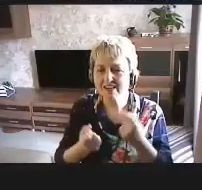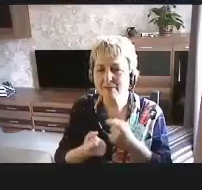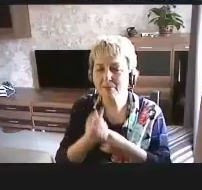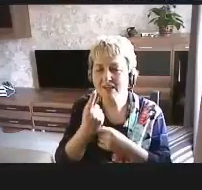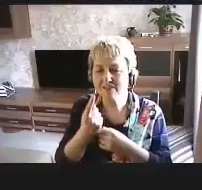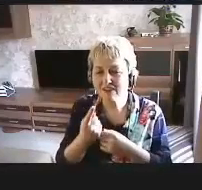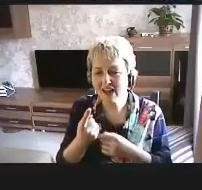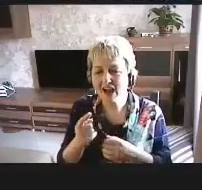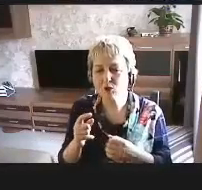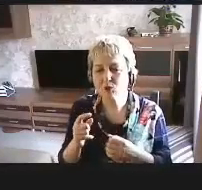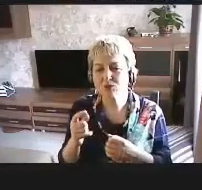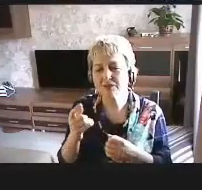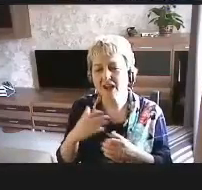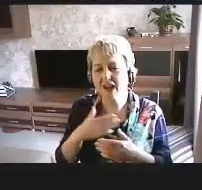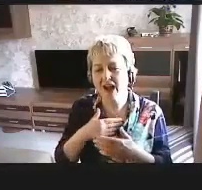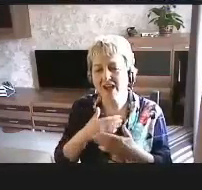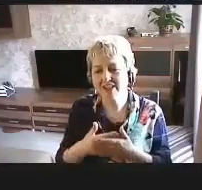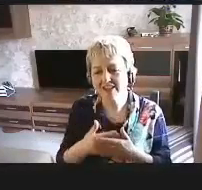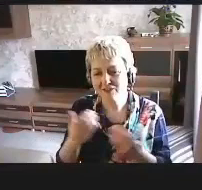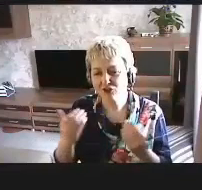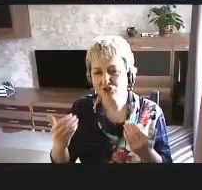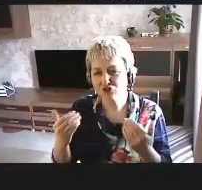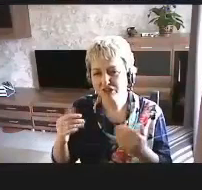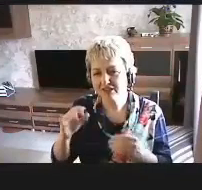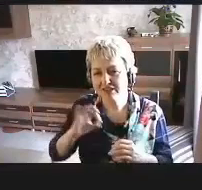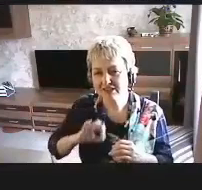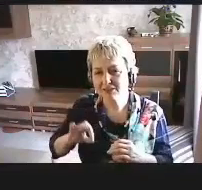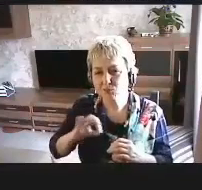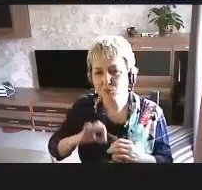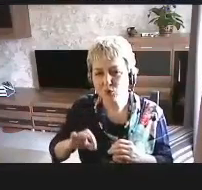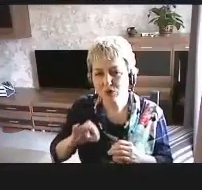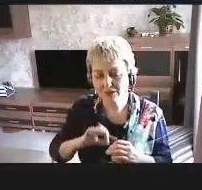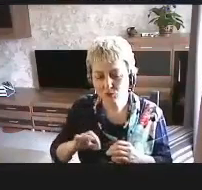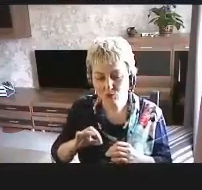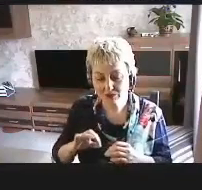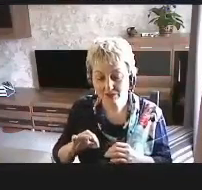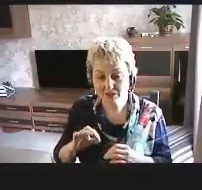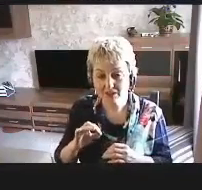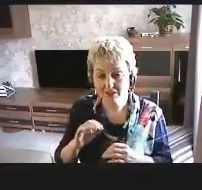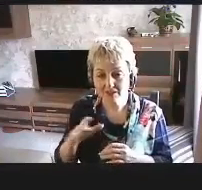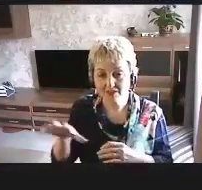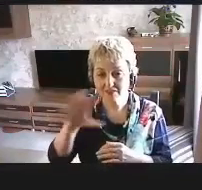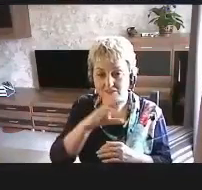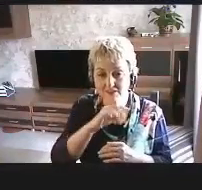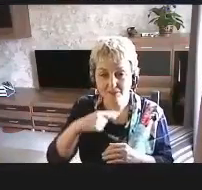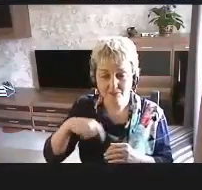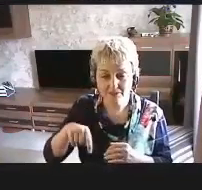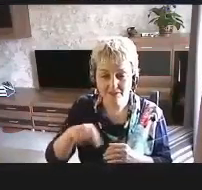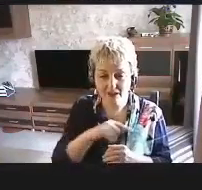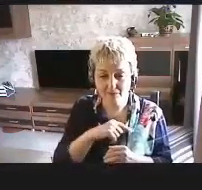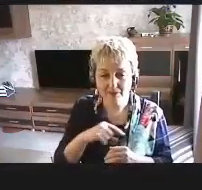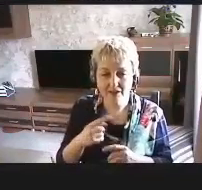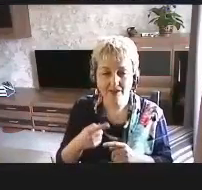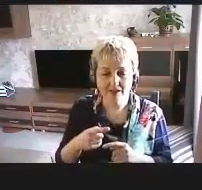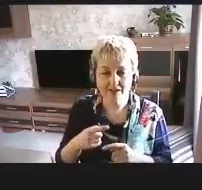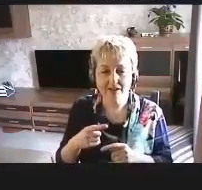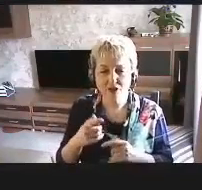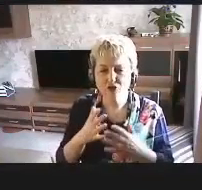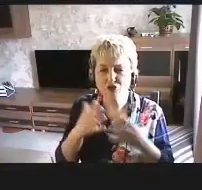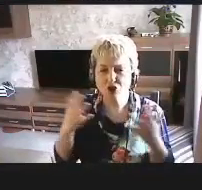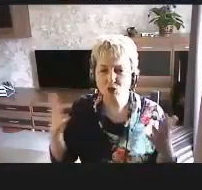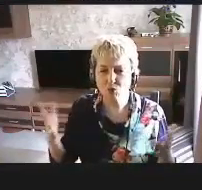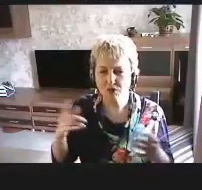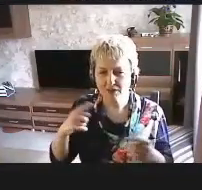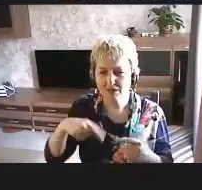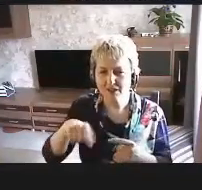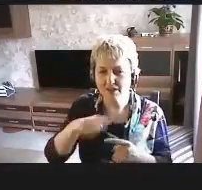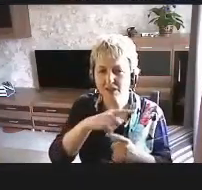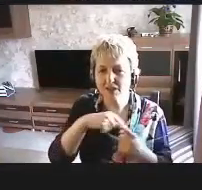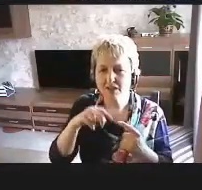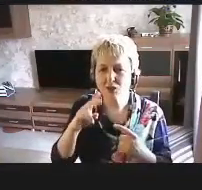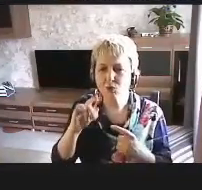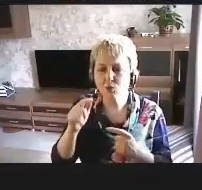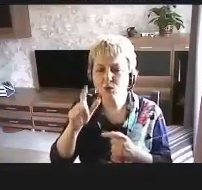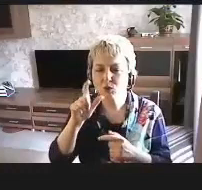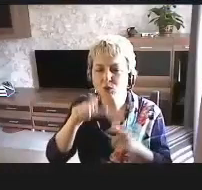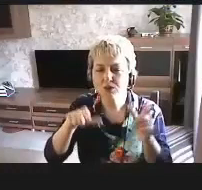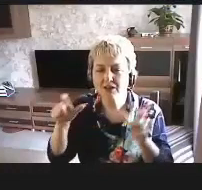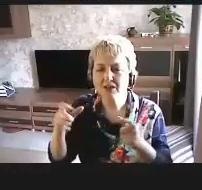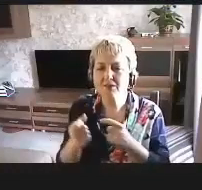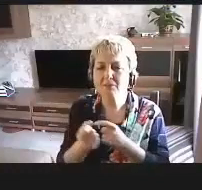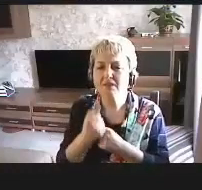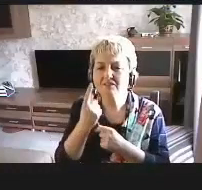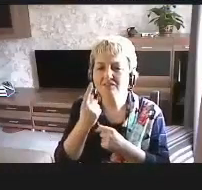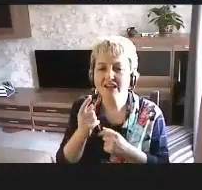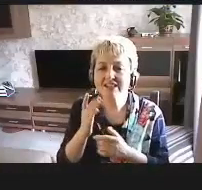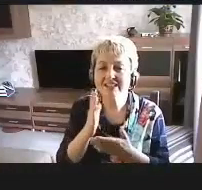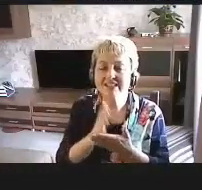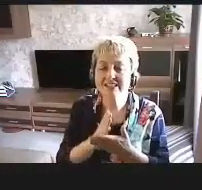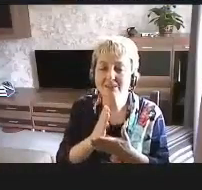появляются и активно сейчас используются всеми нами, широким кругом людей, появлялись когда-то